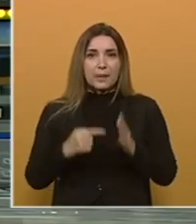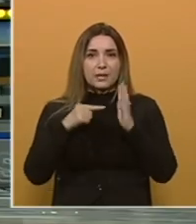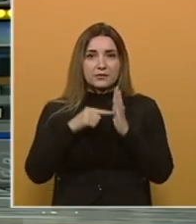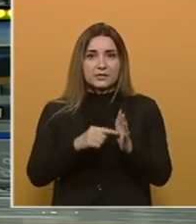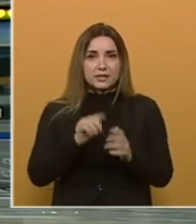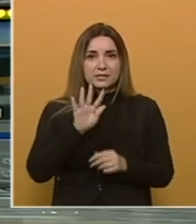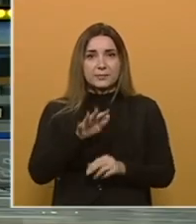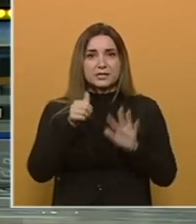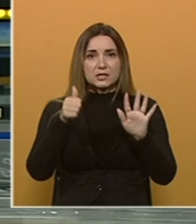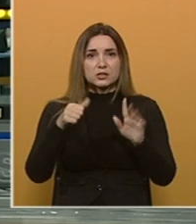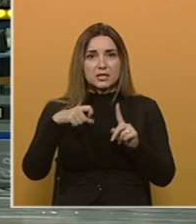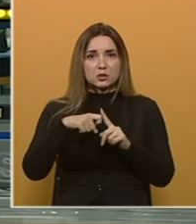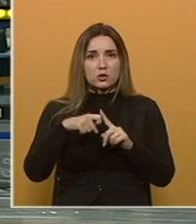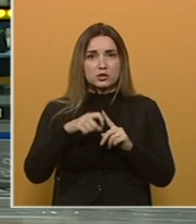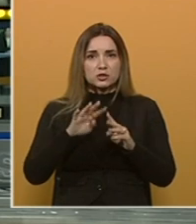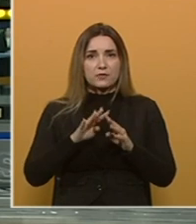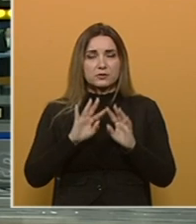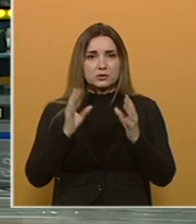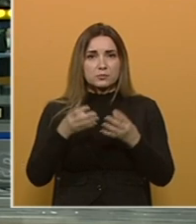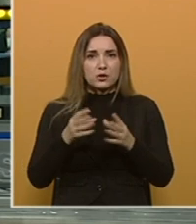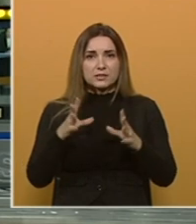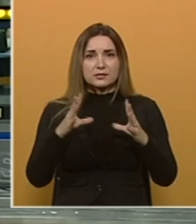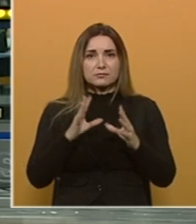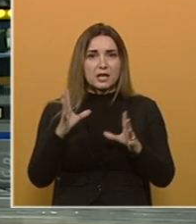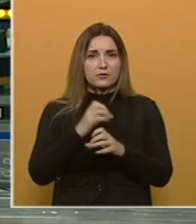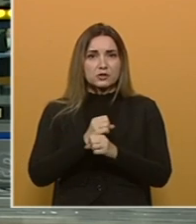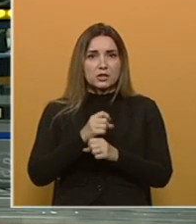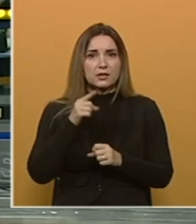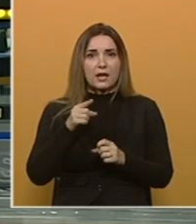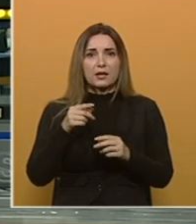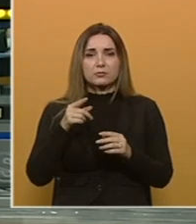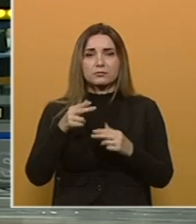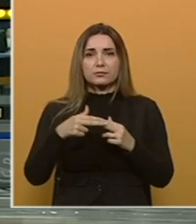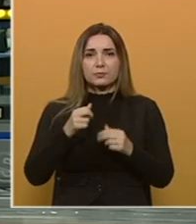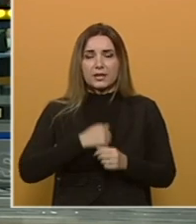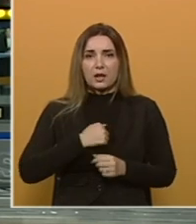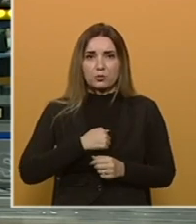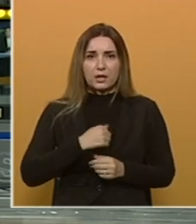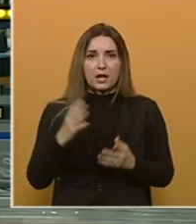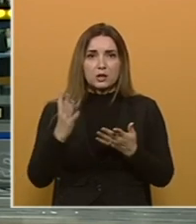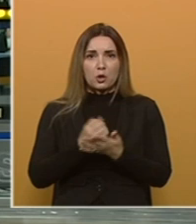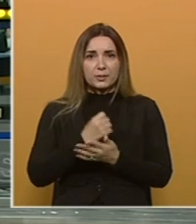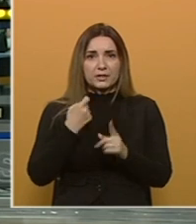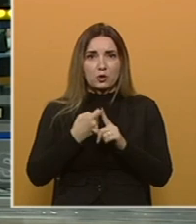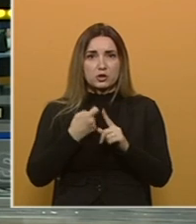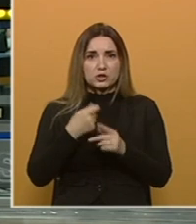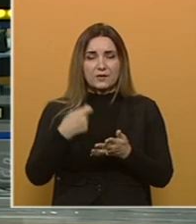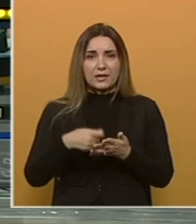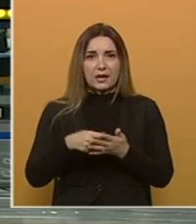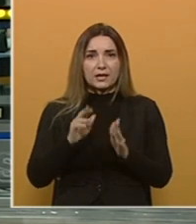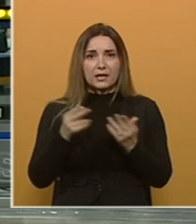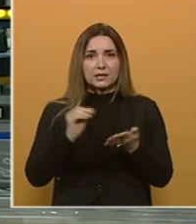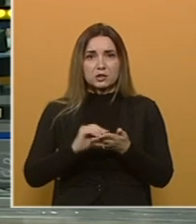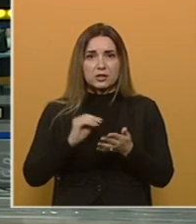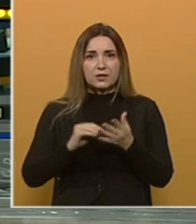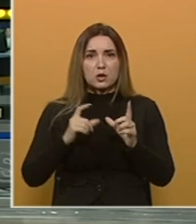Manifestacija 56. Kočićev zbor završena je u Stričićima na Manjači kod Banje Luke. Dobitnik Kočićeve nagrade